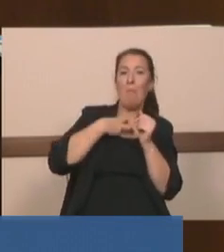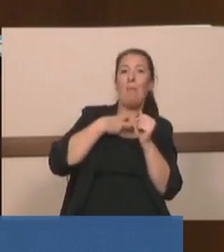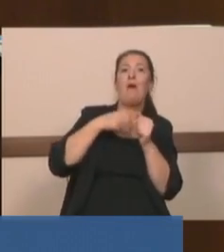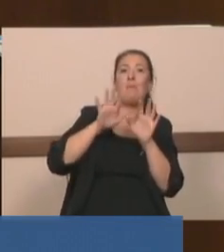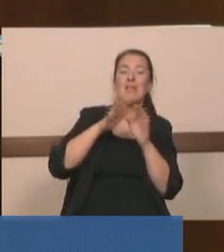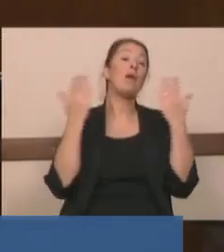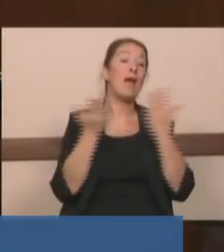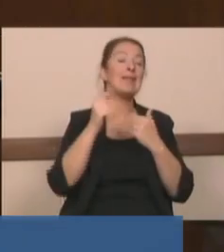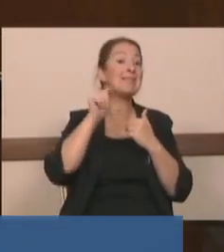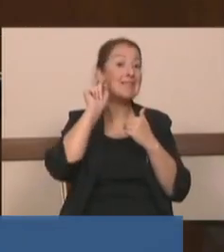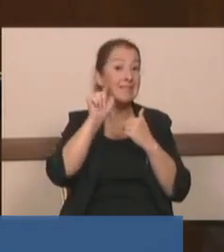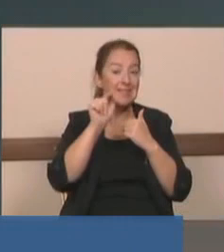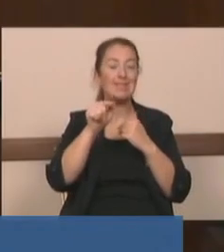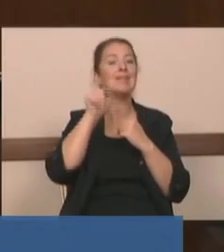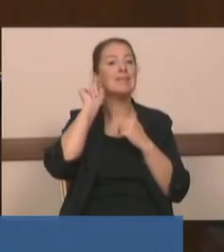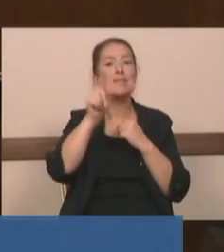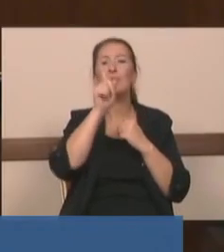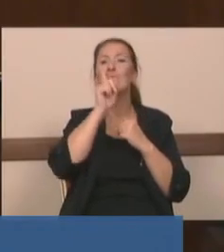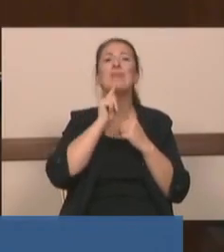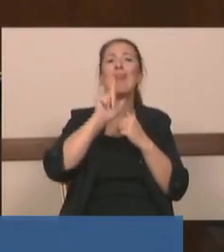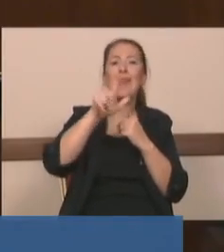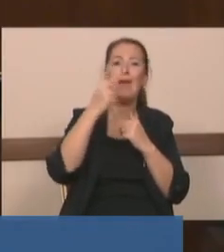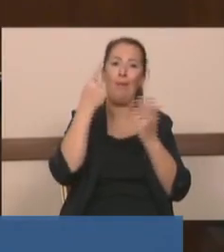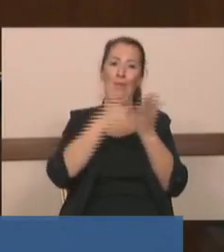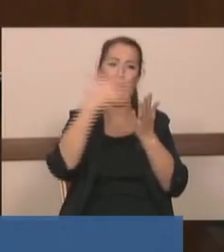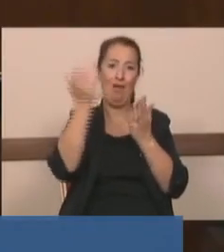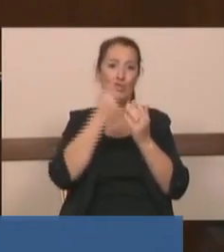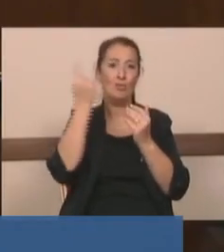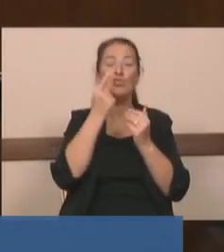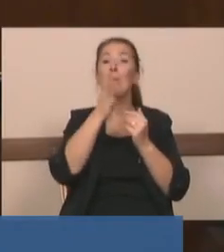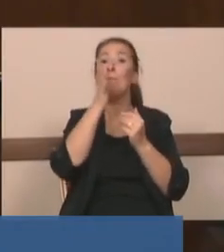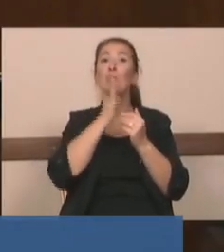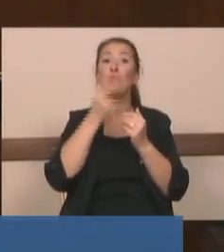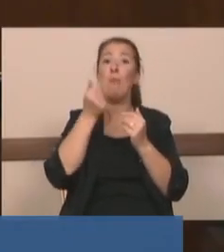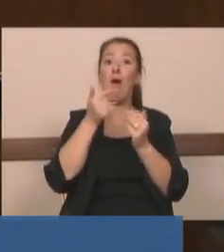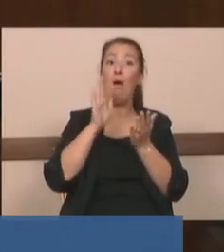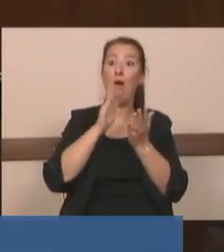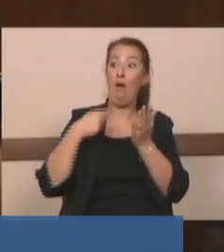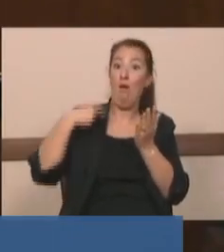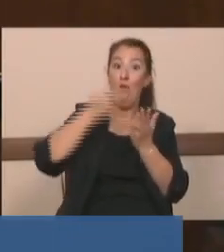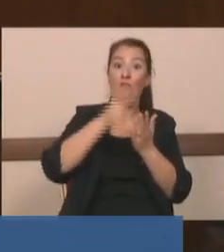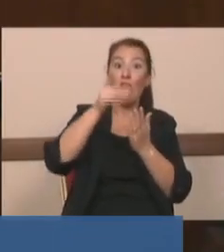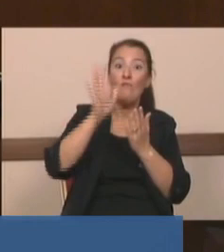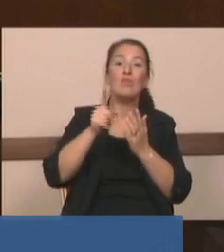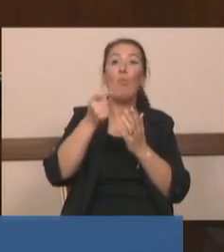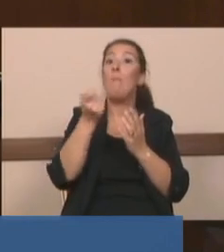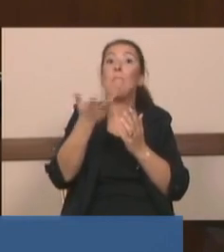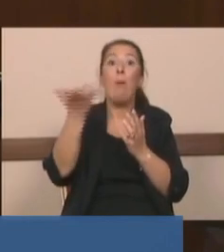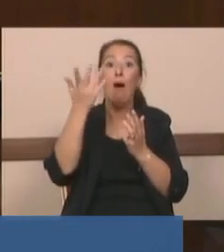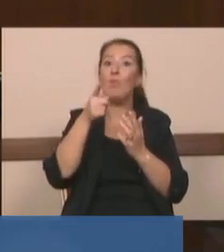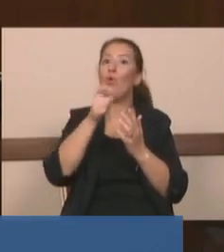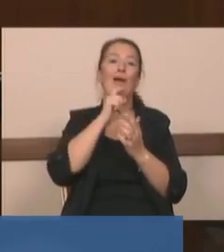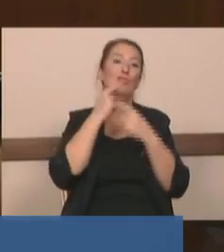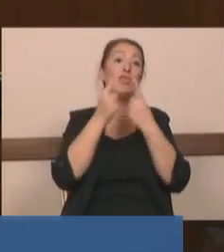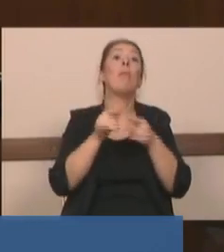öyle bakar. Siz yüz liraya alıncak bir şeyi beş yüz liraya alınca biz buna karşı olmayalım mı? Bu fiyat pahalı bu yanlış demeyelim mi?